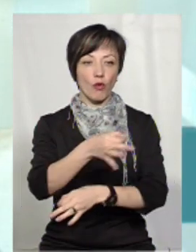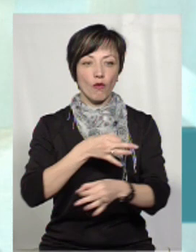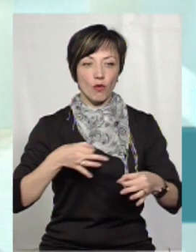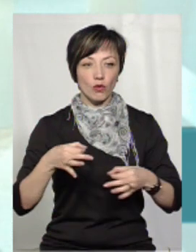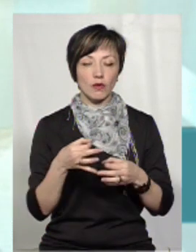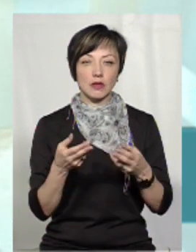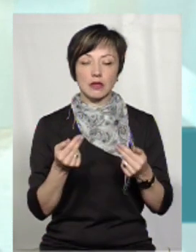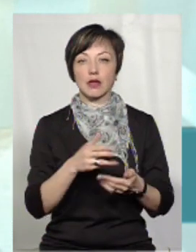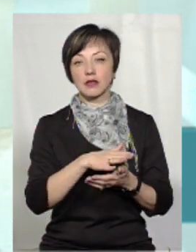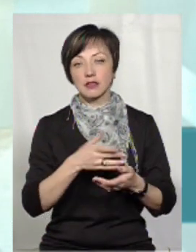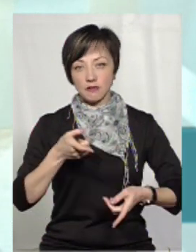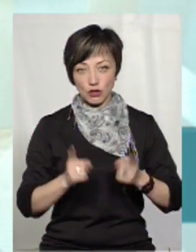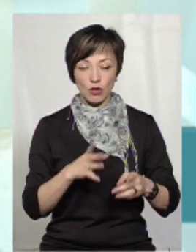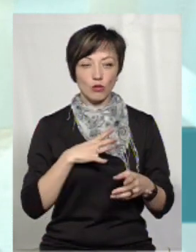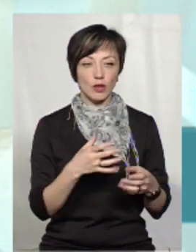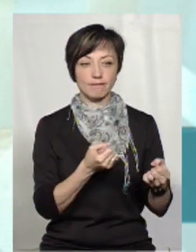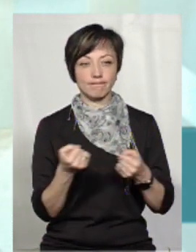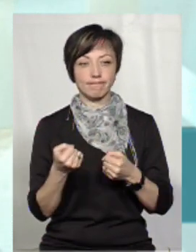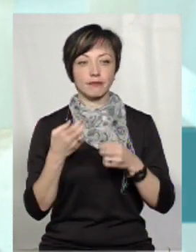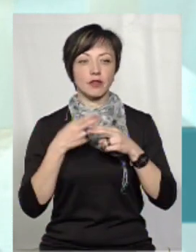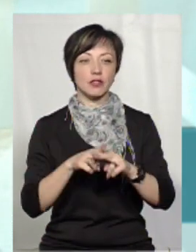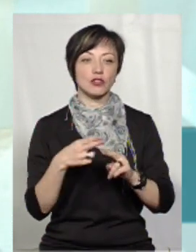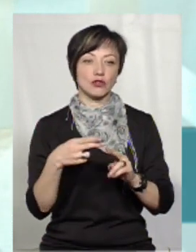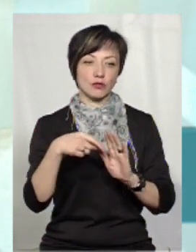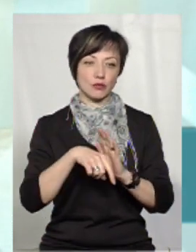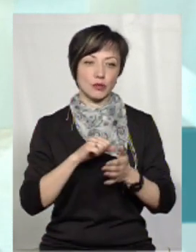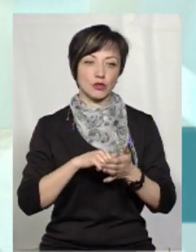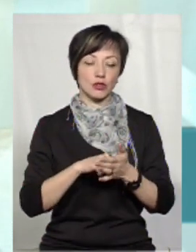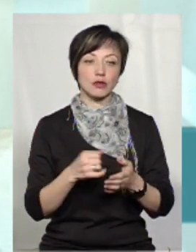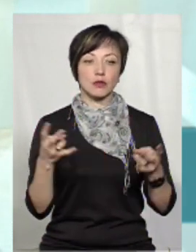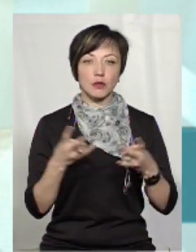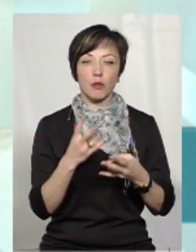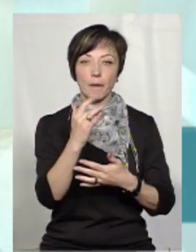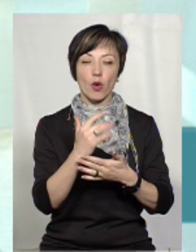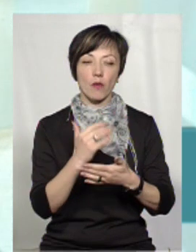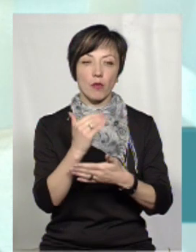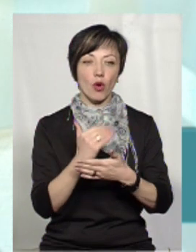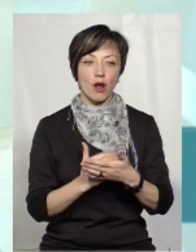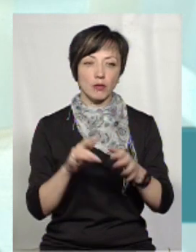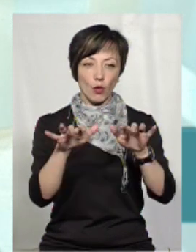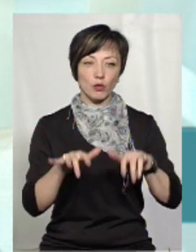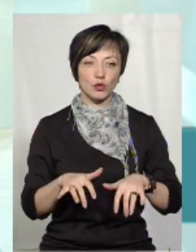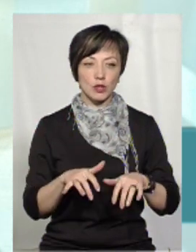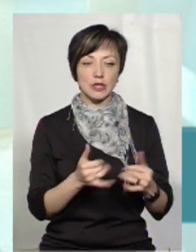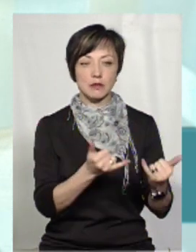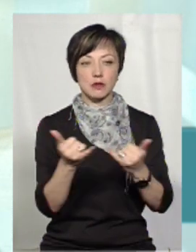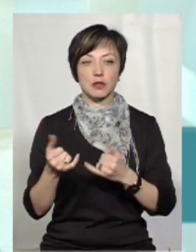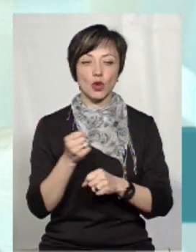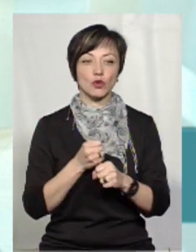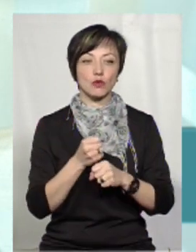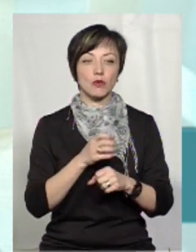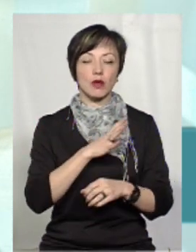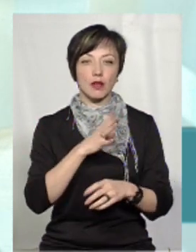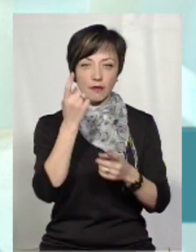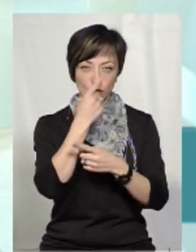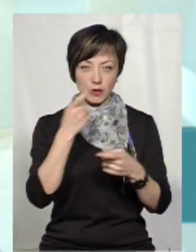чіткі і так далі. Звичайно, були певні затримки технічного характеру, необхідно було програмне забезпечення, яке розроблялося